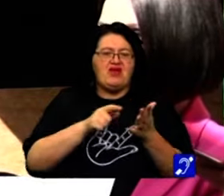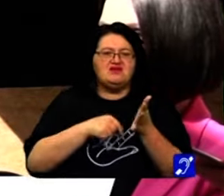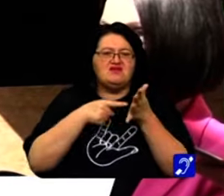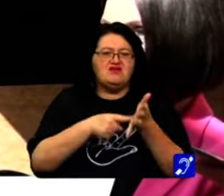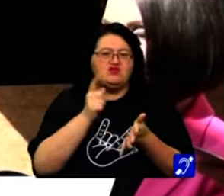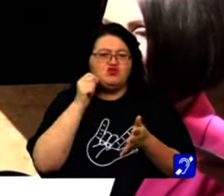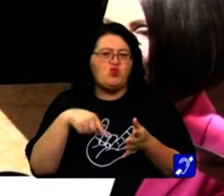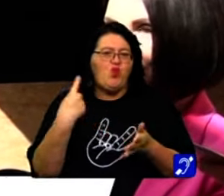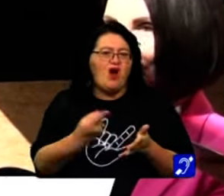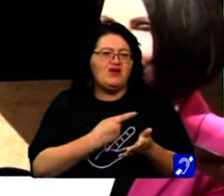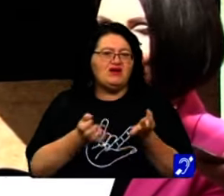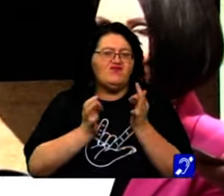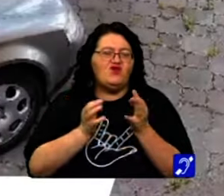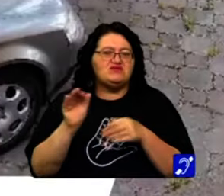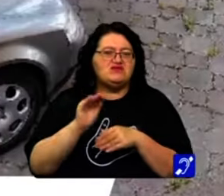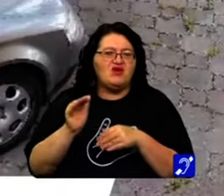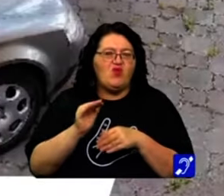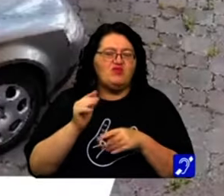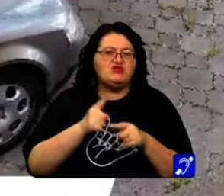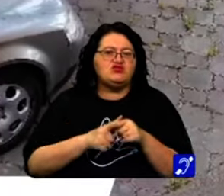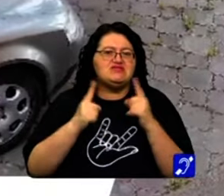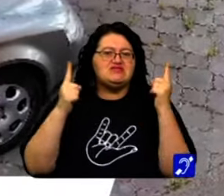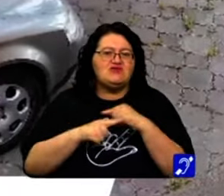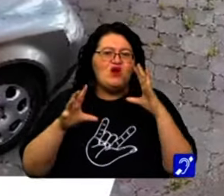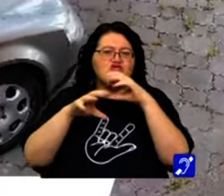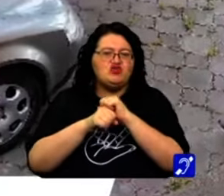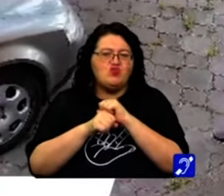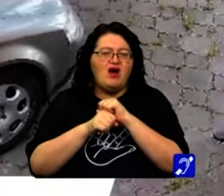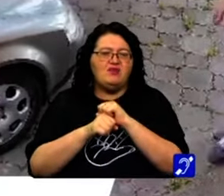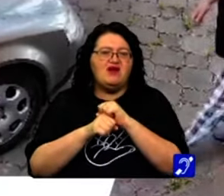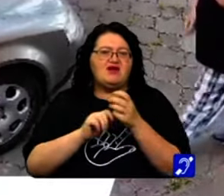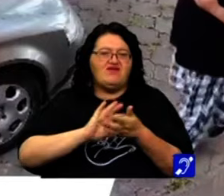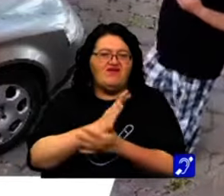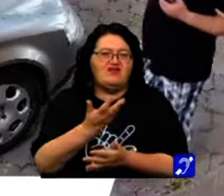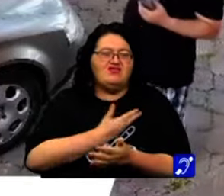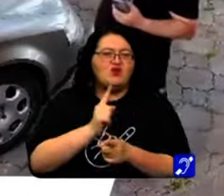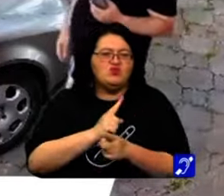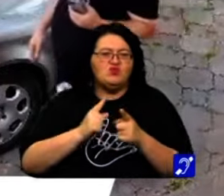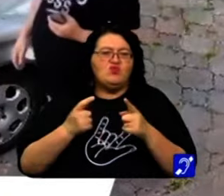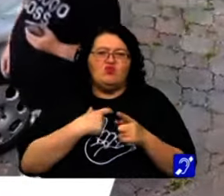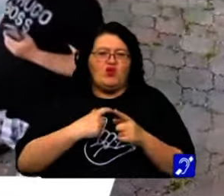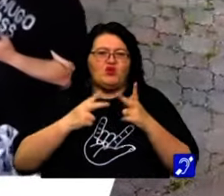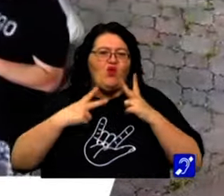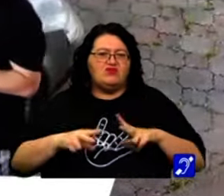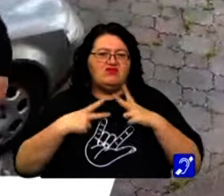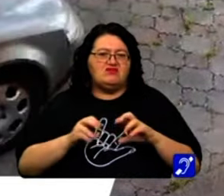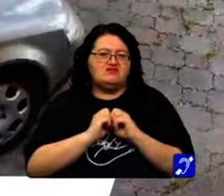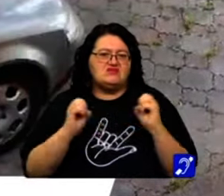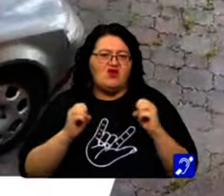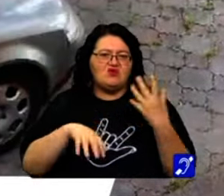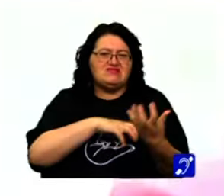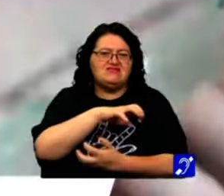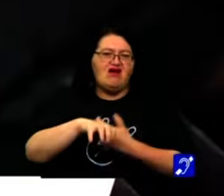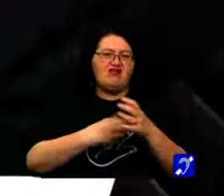acești oameni care se folosesc de copii și ziua și noaptea ca să ne terrorizeze, să nu ne lasă să ne odihnim. Scandalul